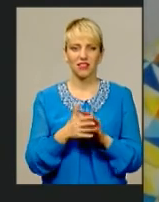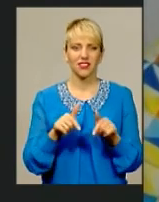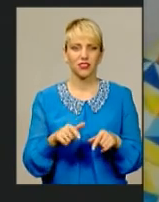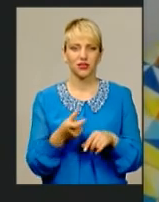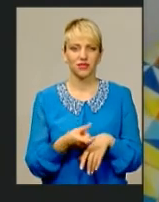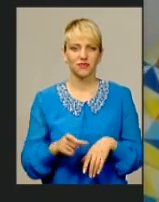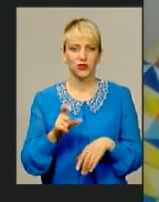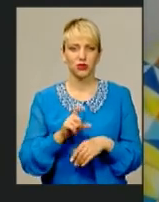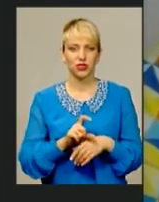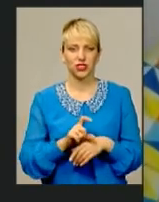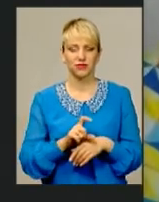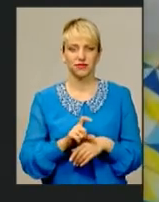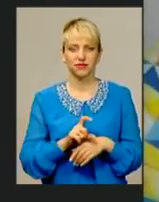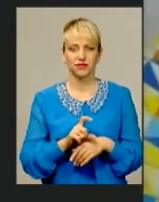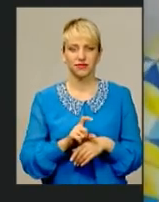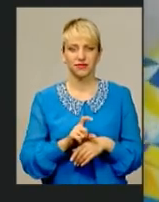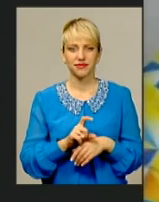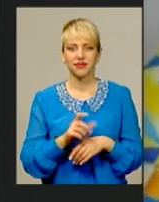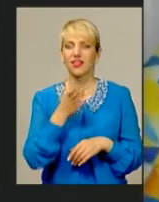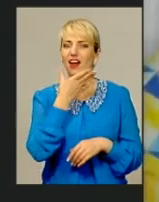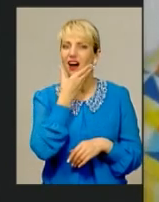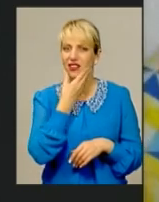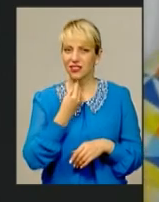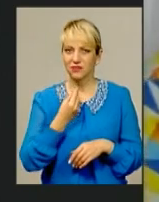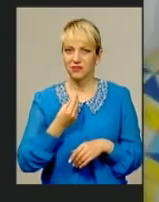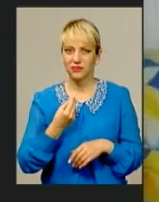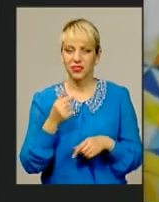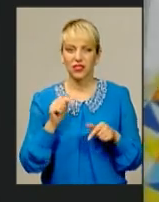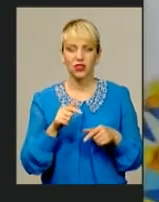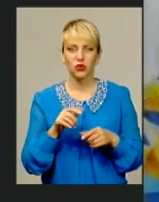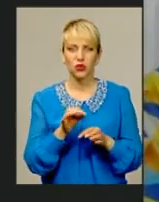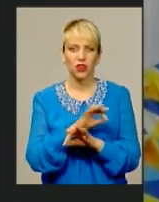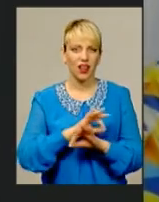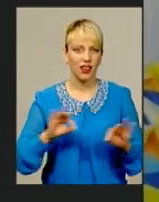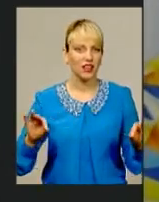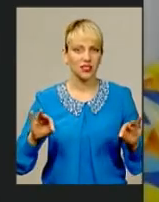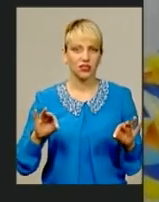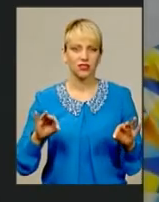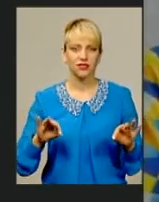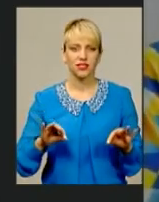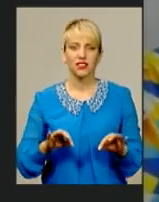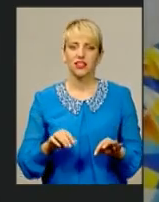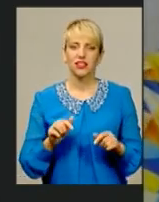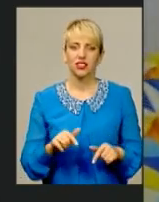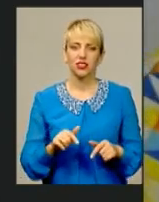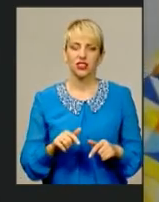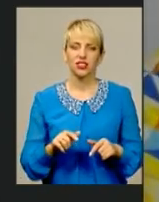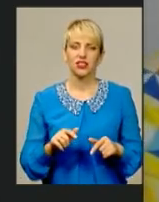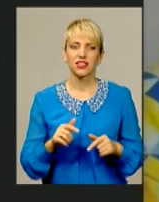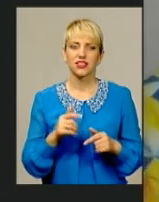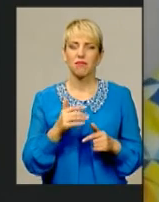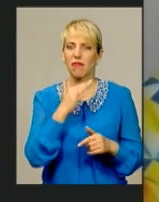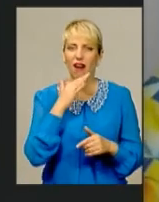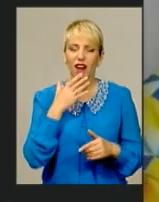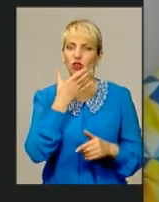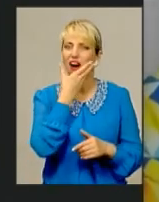гарна. І тут дуже класно. І ми тут залишилися, щоб болювати за наших